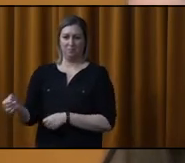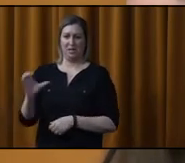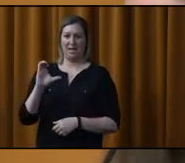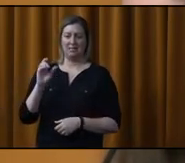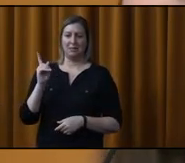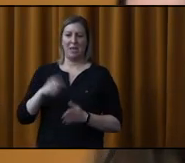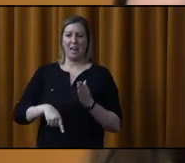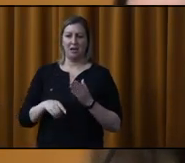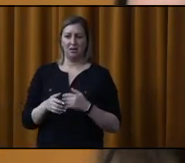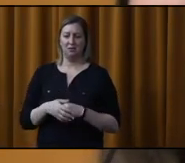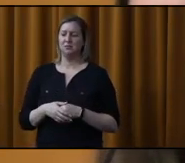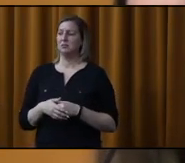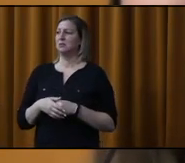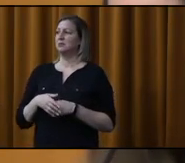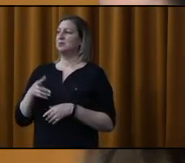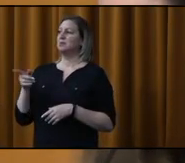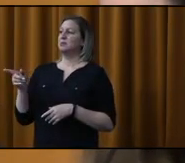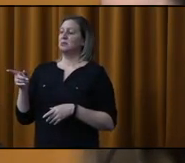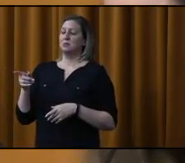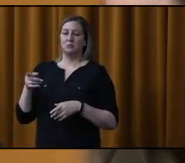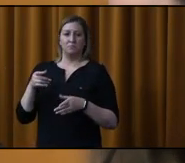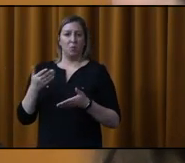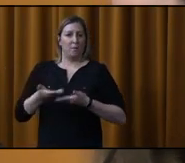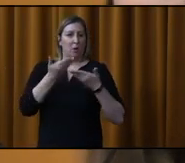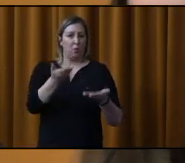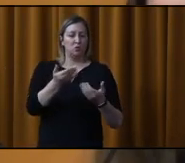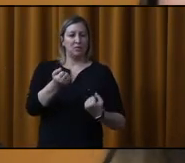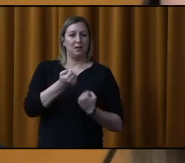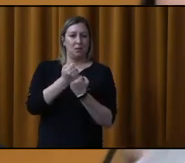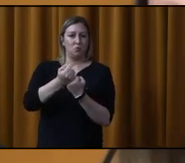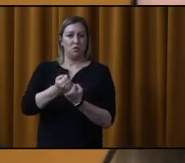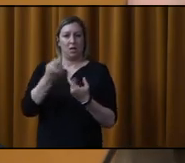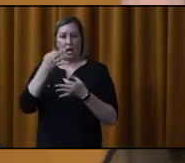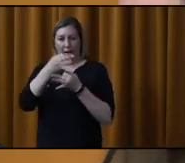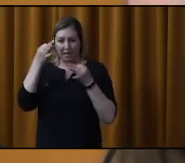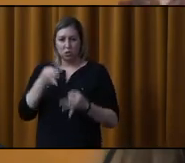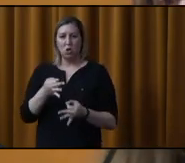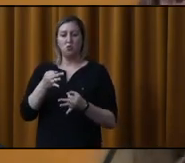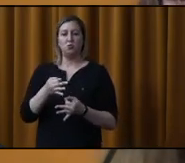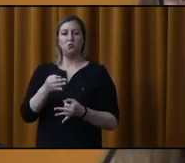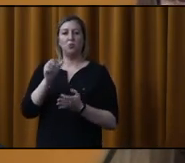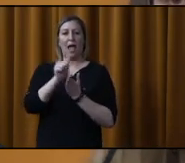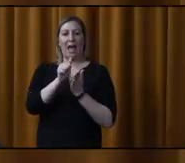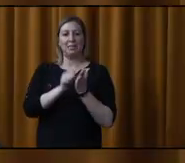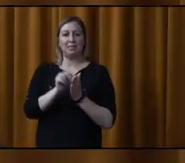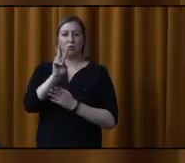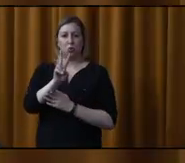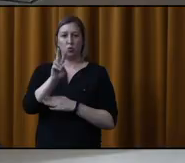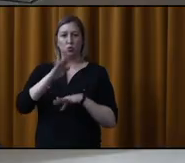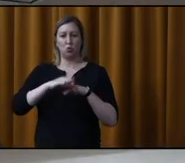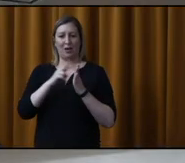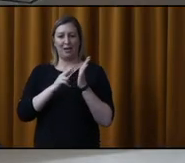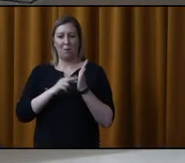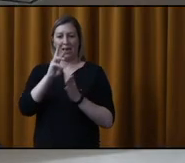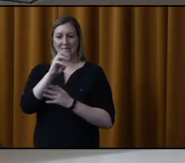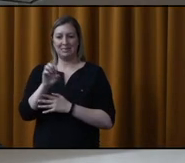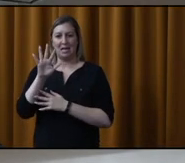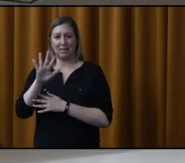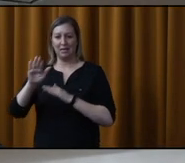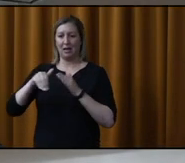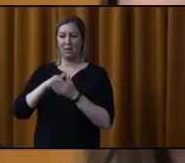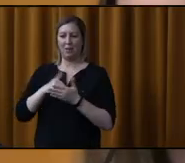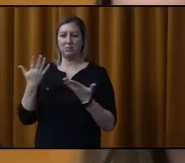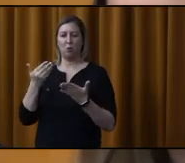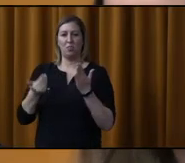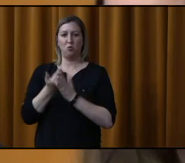municipales et de l'habitation, il serait proposé, appuyé et résolu, que l'article 2 du règlement 605 soit remplacé par